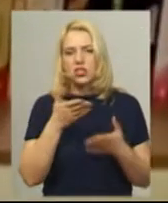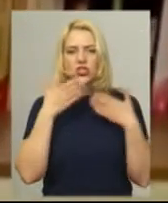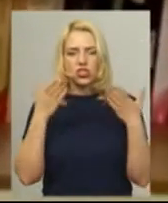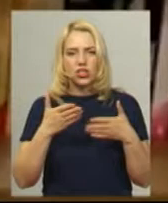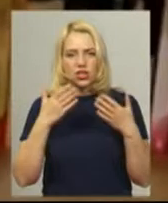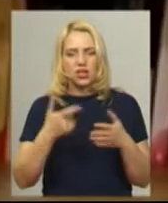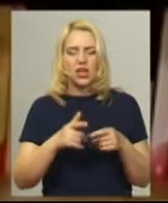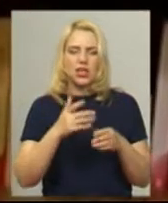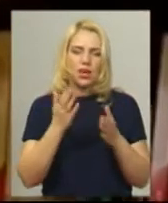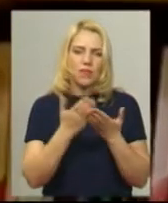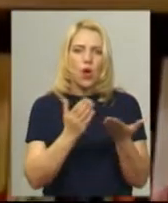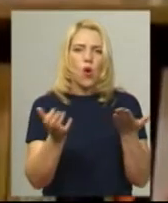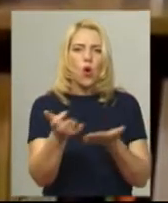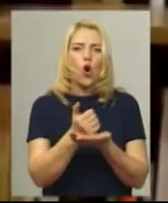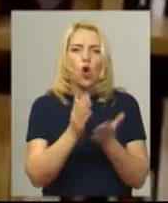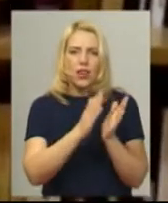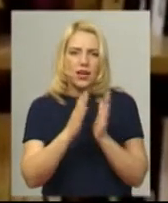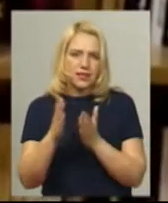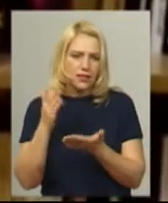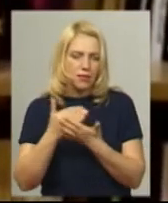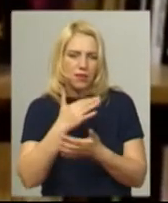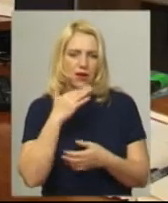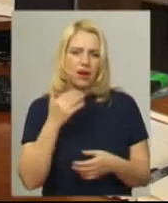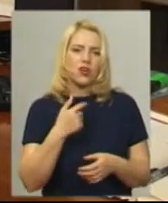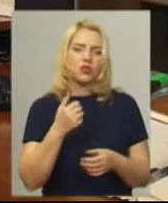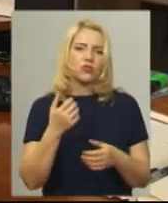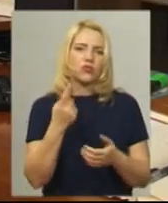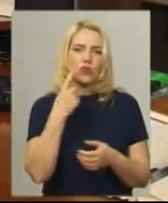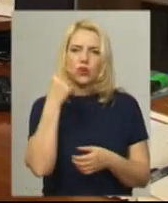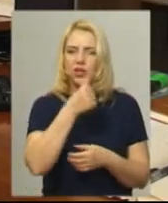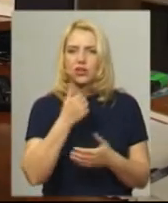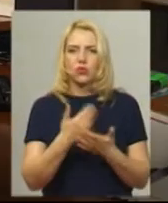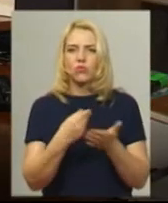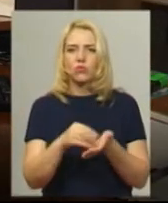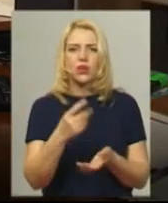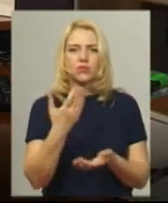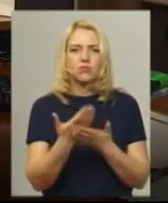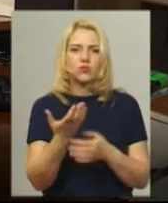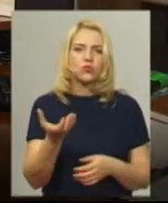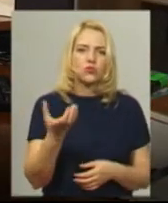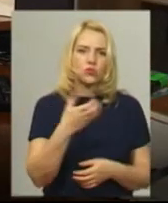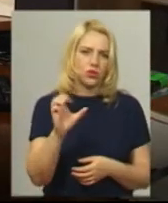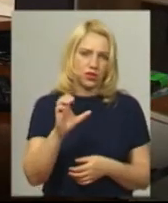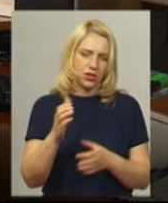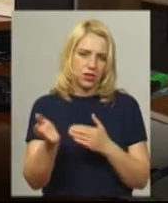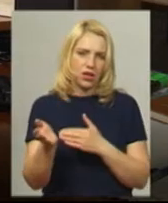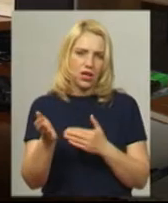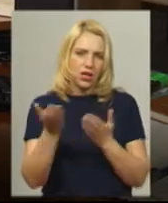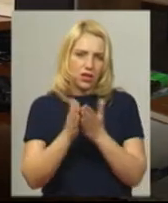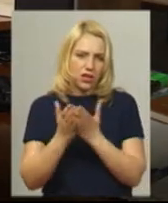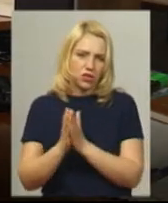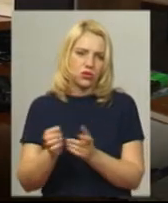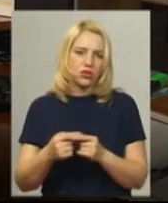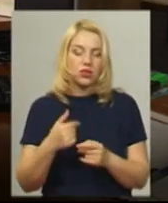каже, усієї кількості не рахувала. На рік купує близько сотні книжок. Цього року я перший рік, коли я намагаюся порахувати, скільки я